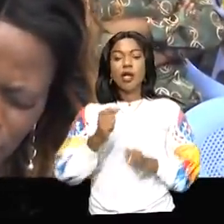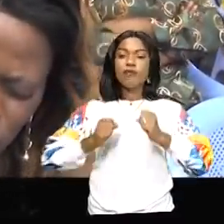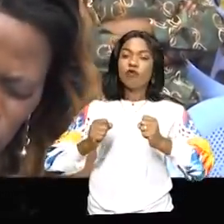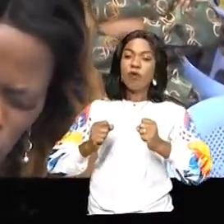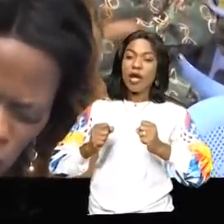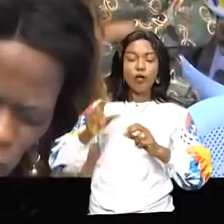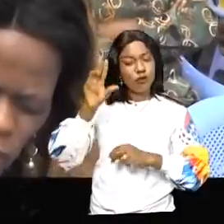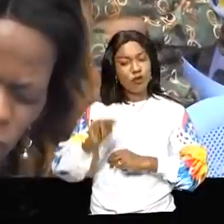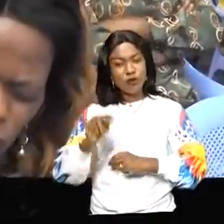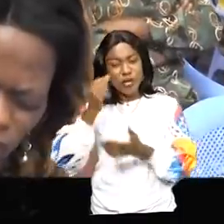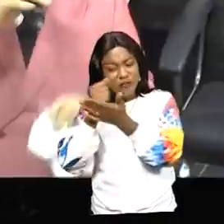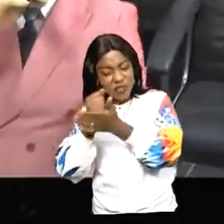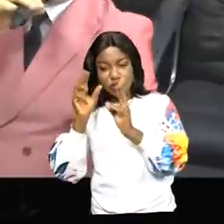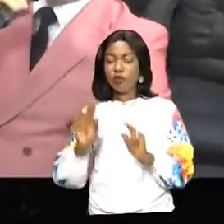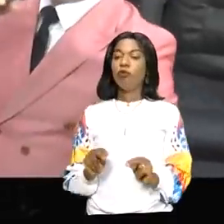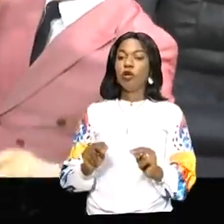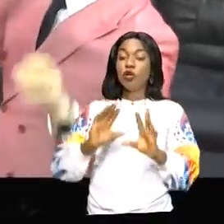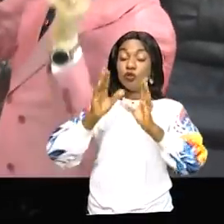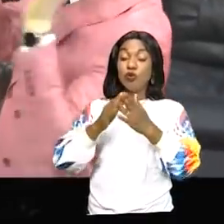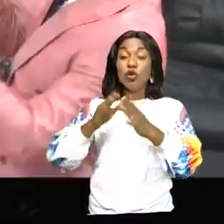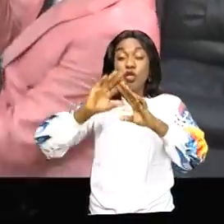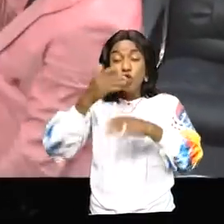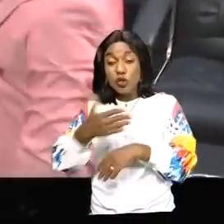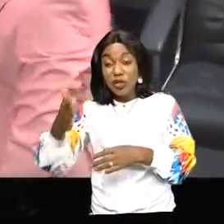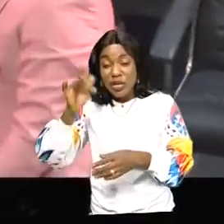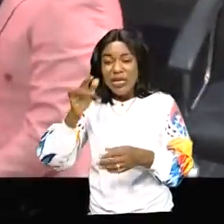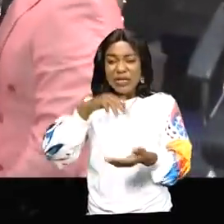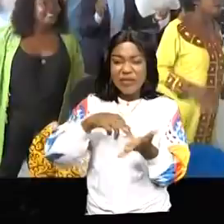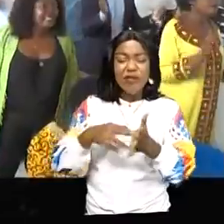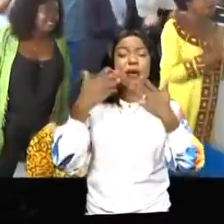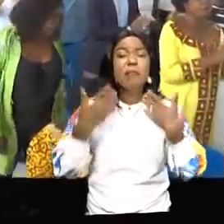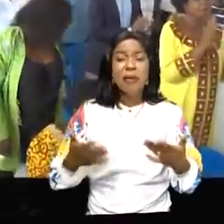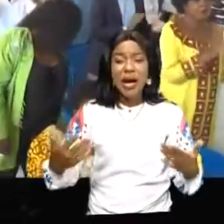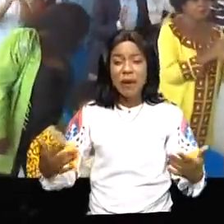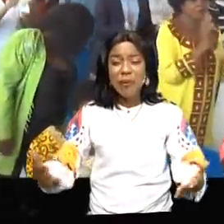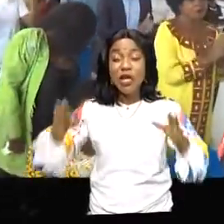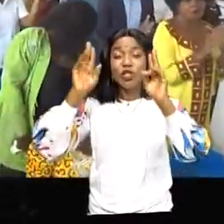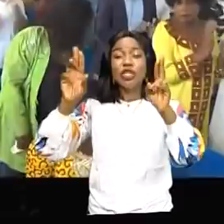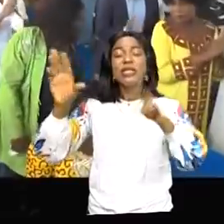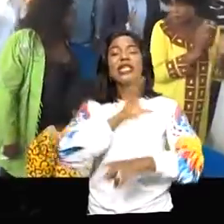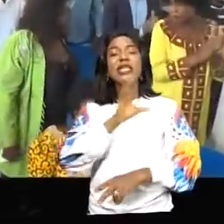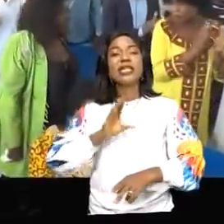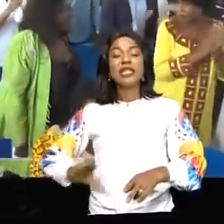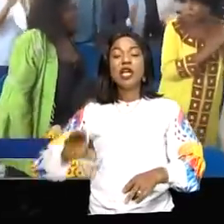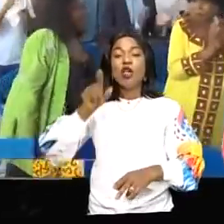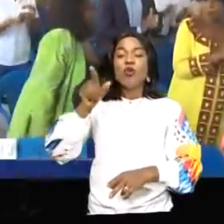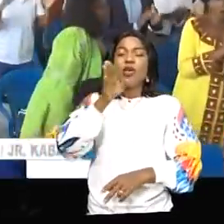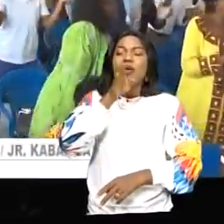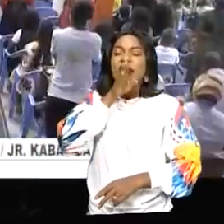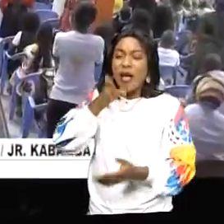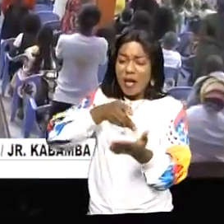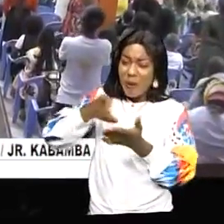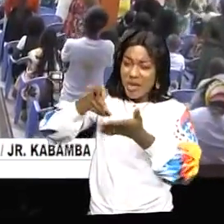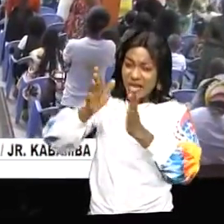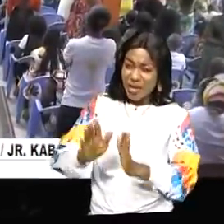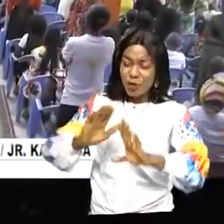et la sorcellerie. Toutes ces choses sont vanité des vanités, seul Jésus-Christ demeure le rémunérateur